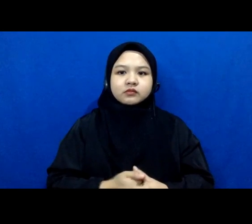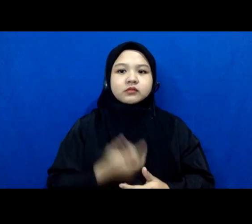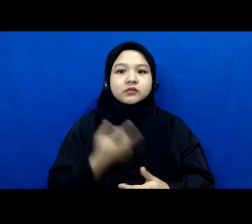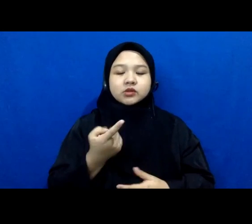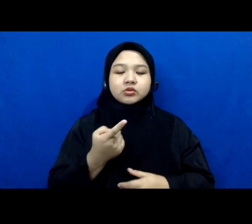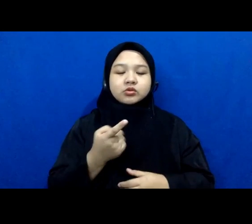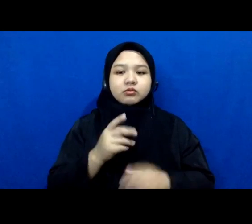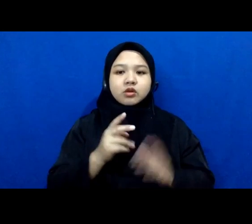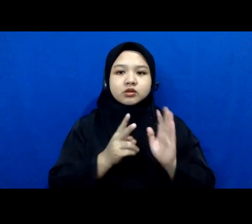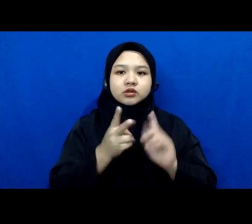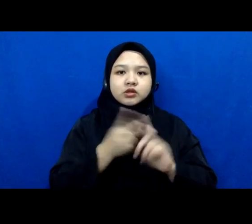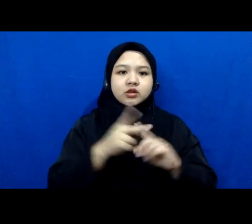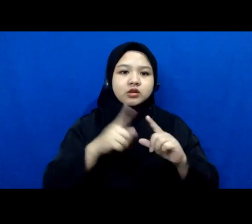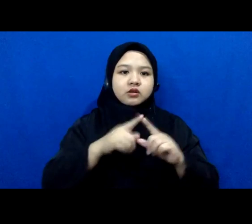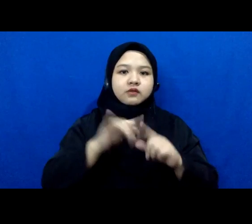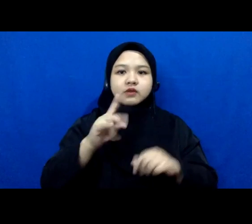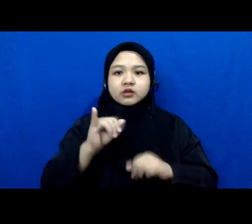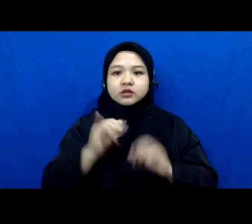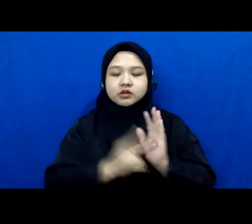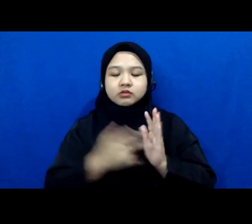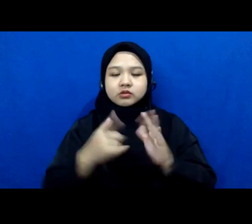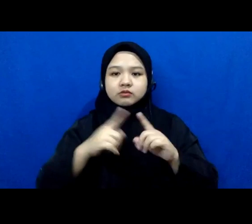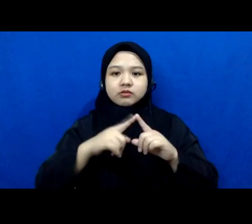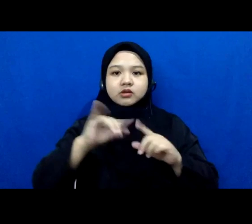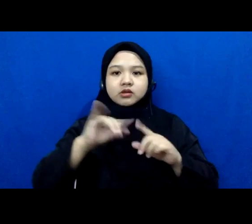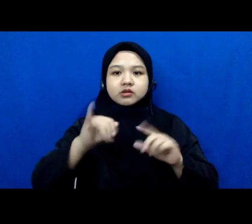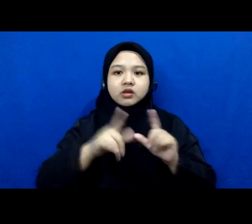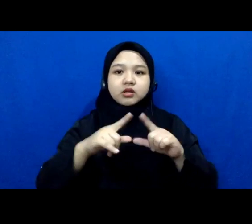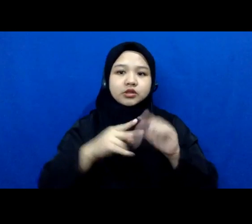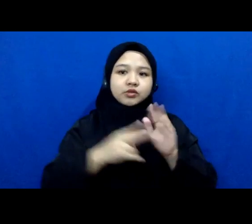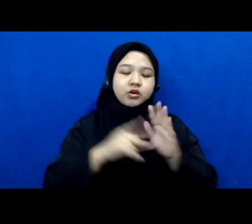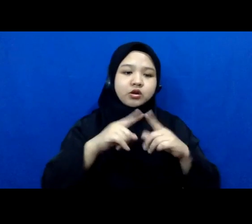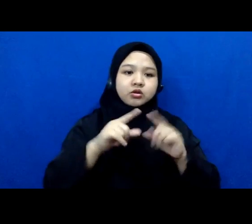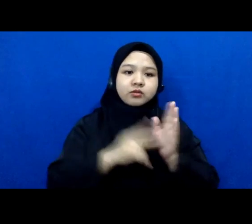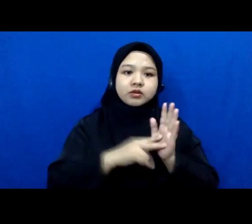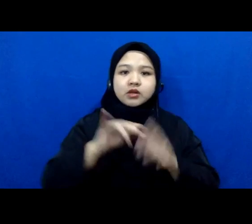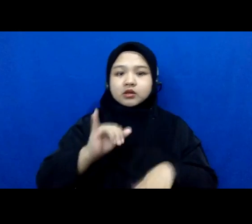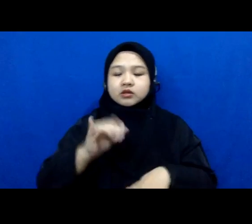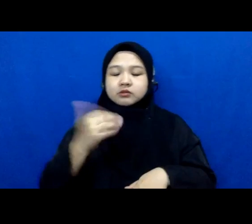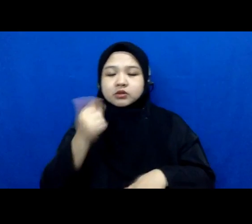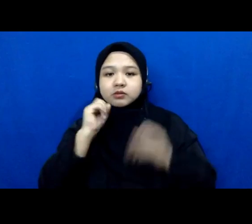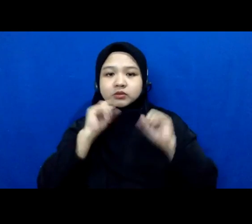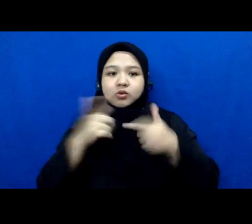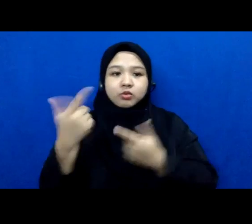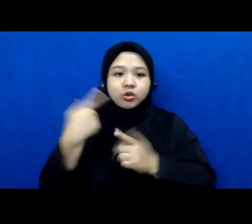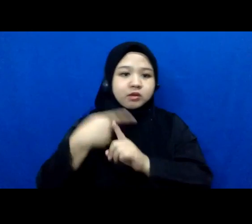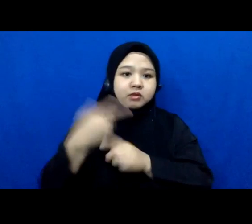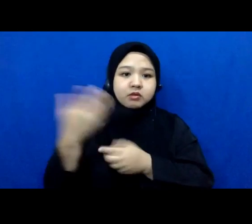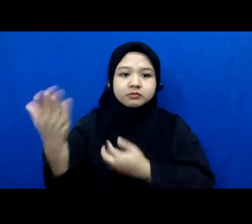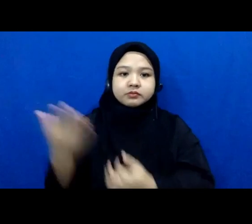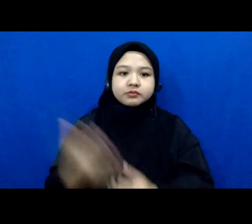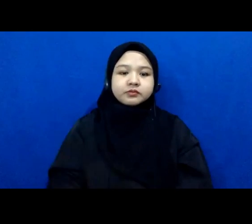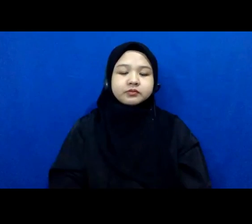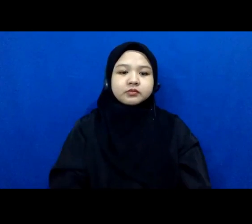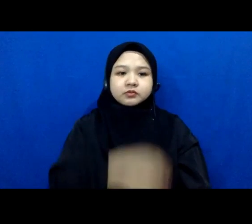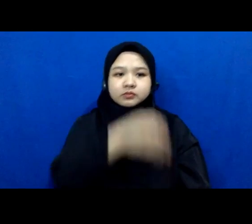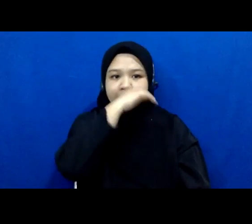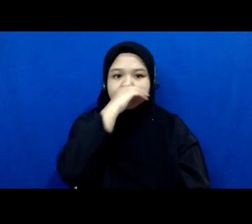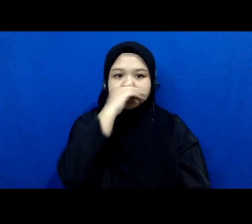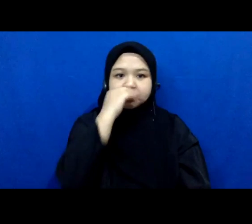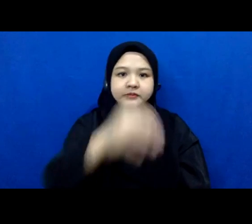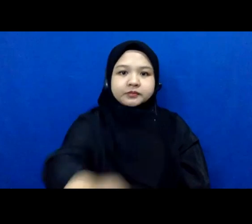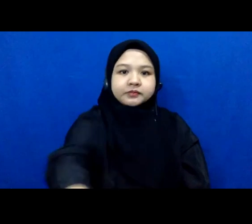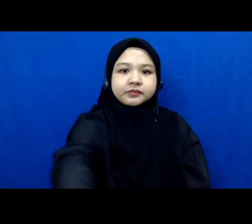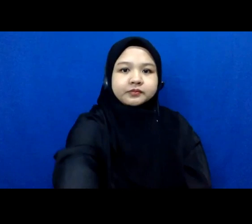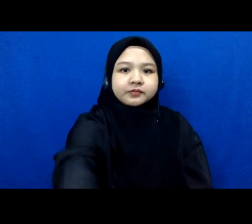mas Fajrin mungkin mas terima kasih banyak mas mas Andi sama mas mas Andi kalau mau menambahkan silahkan